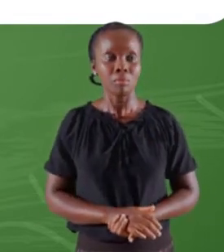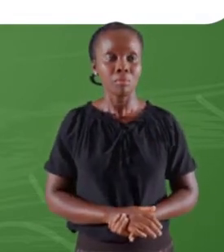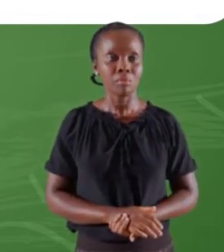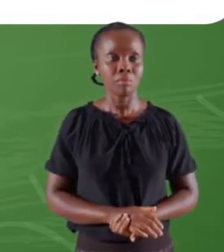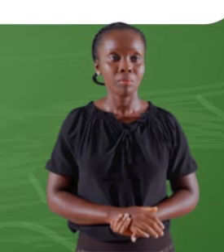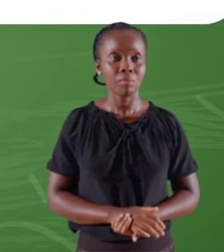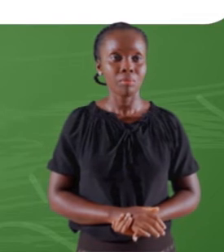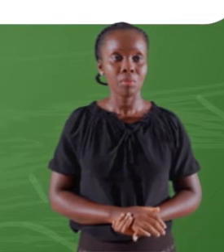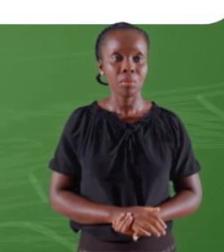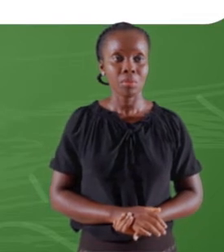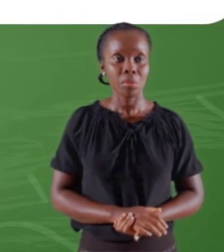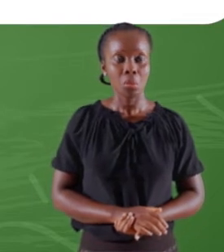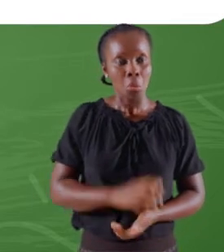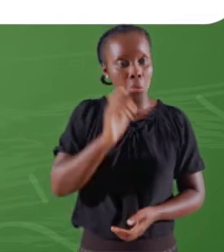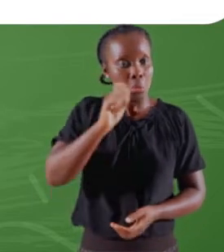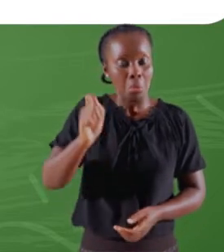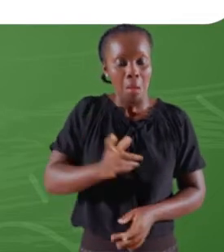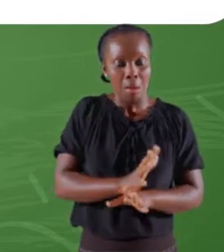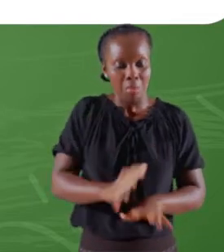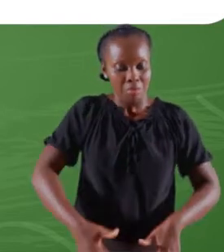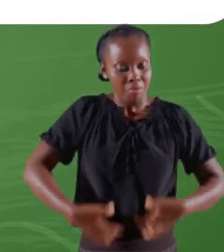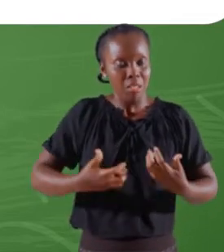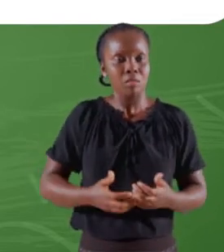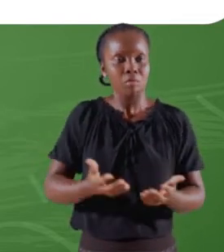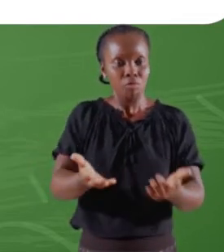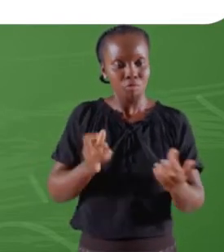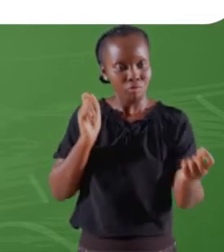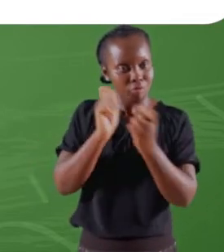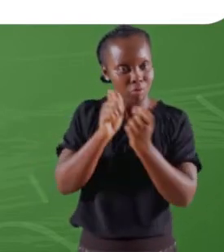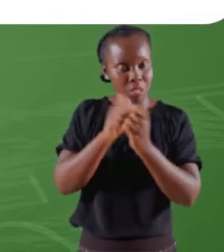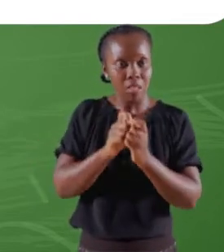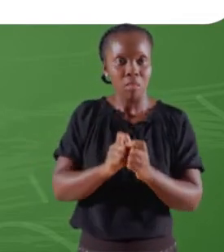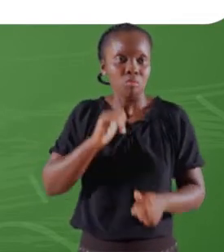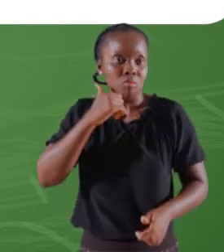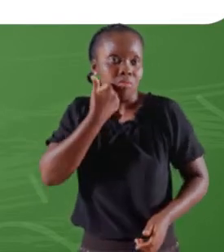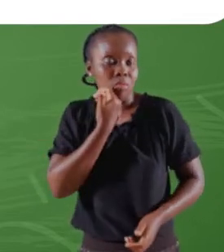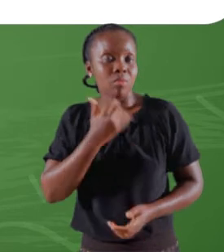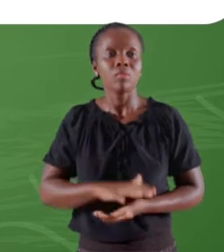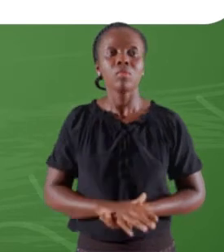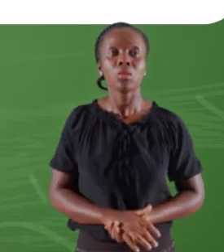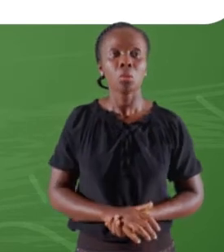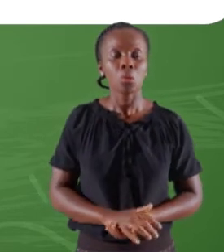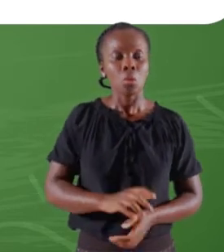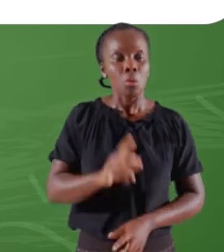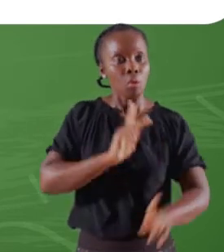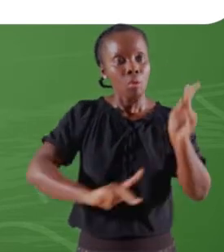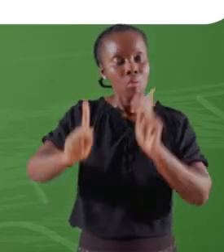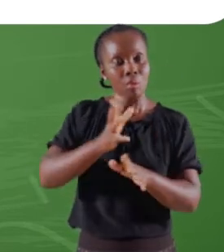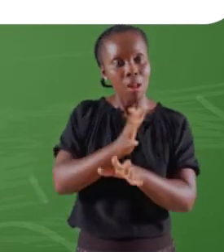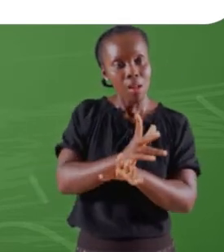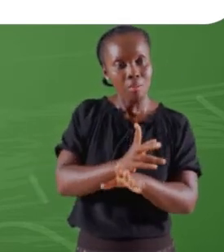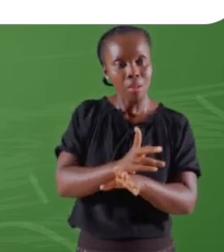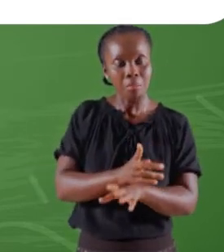Et pour se venger de cette humiliation, le peuple allemand